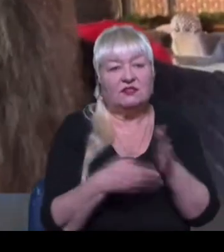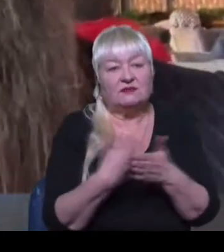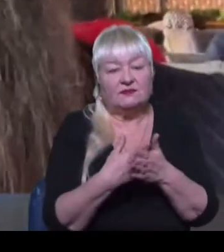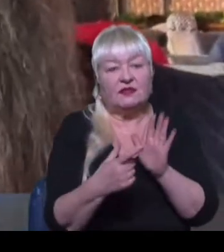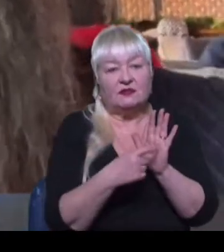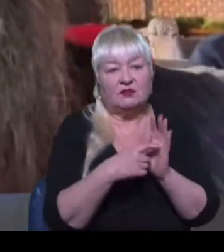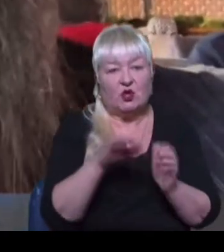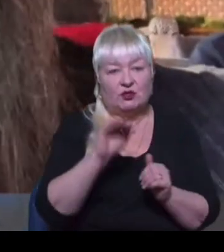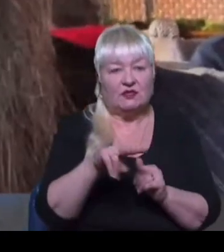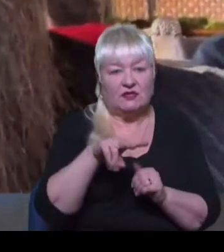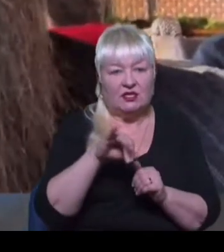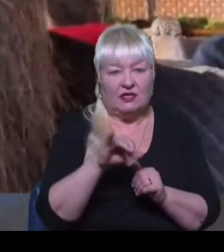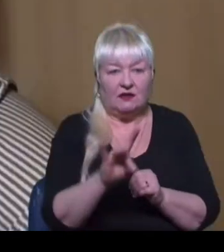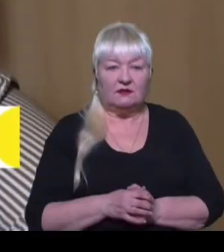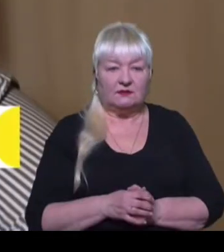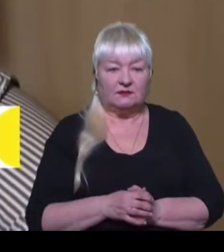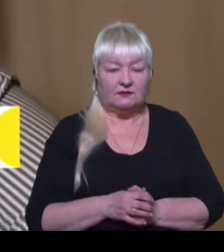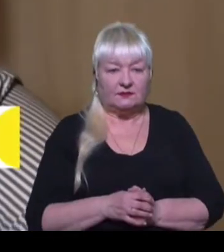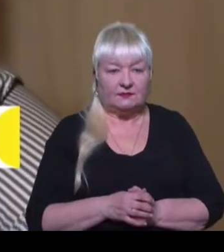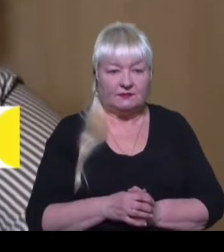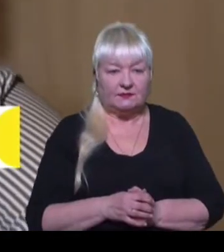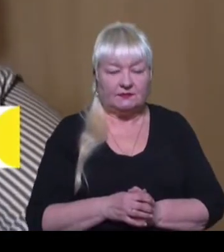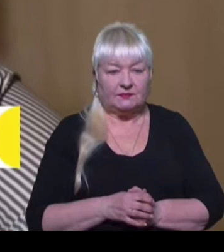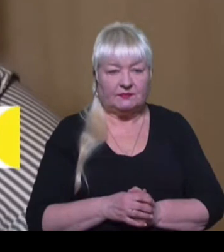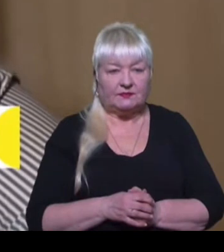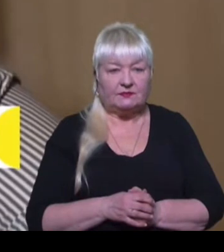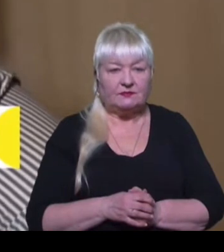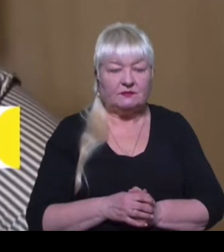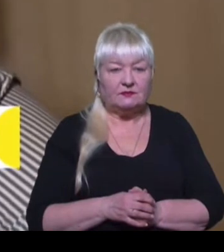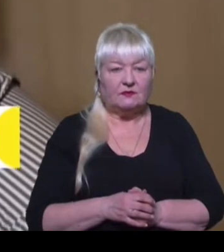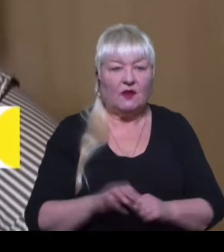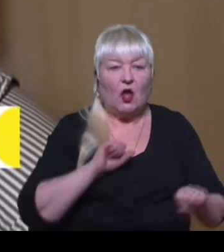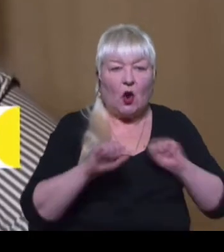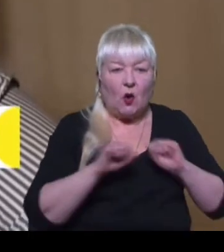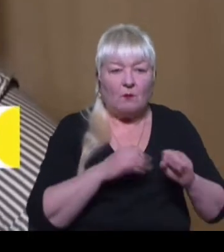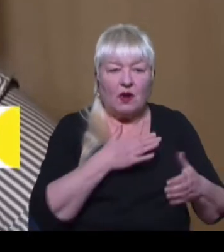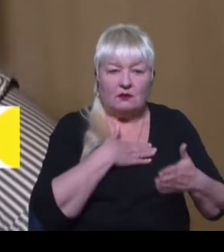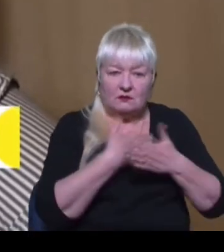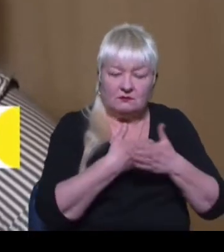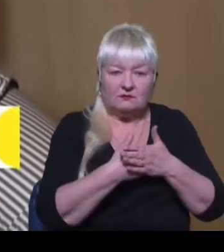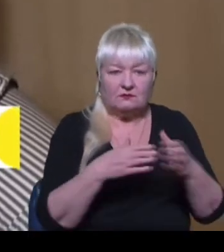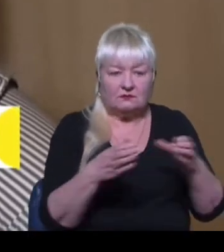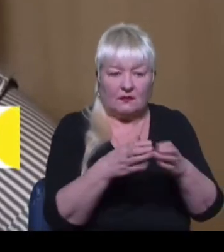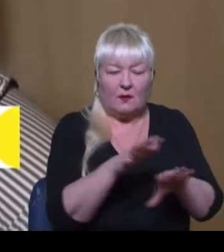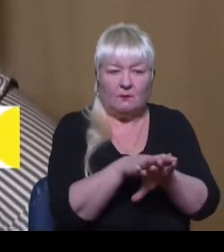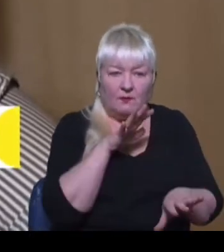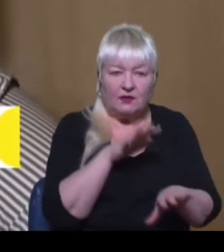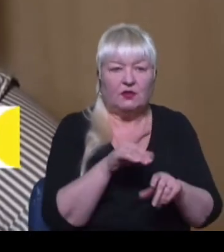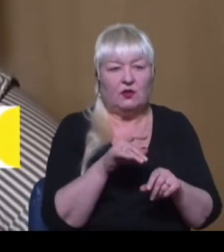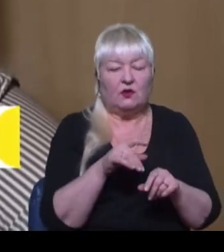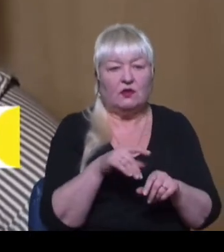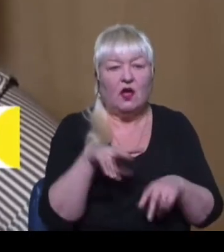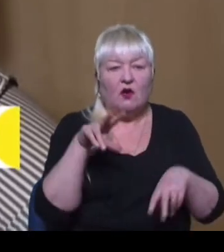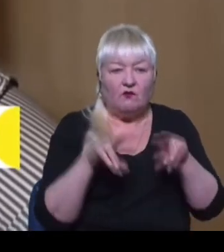700 тисяч лір. Командир добровольчого батальйону «Крим» Іса Акаєв вважає, що він та його